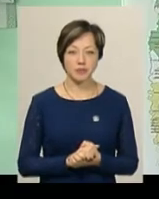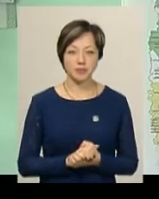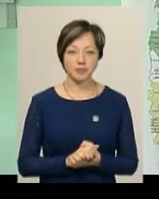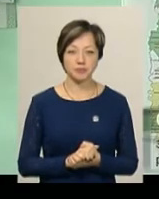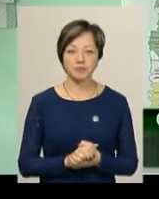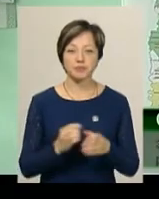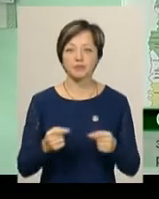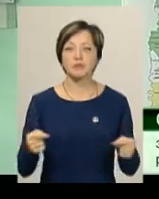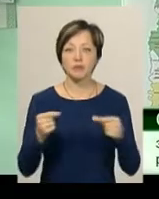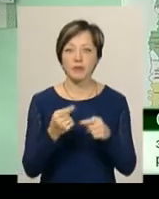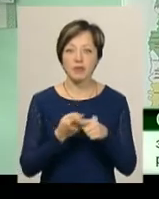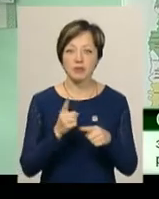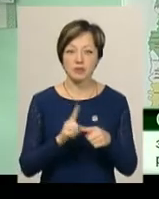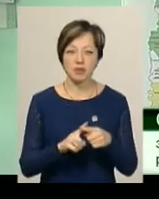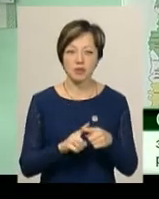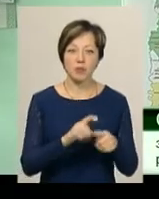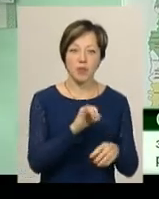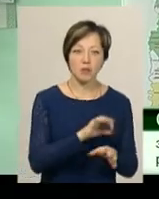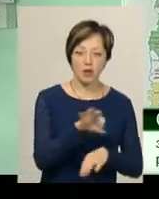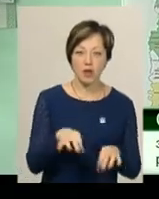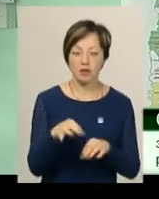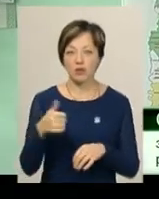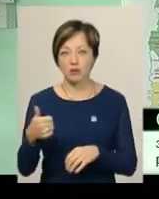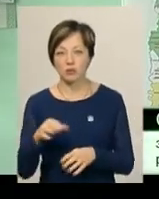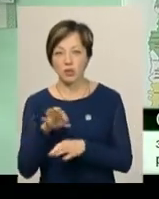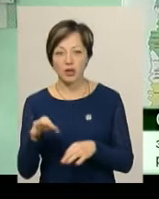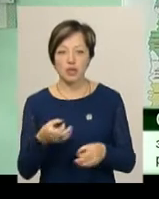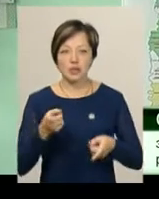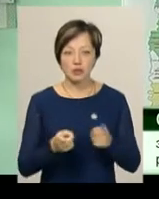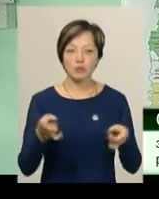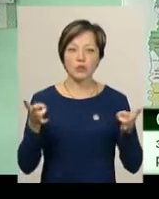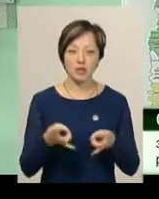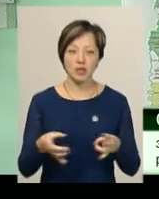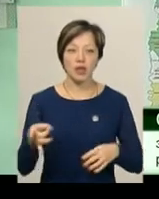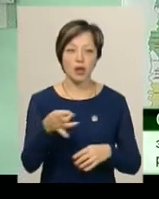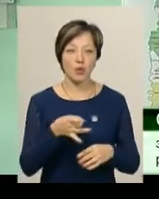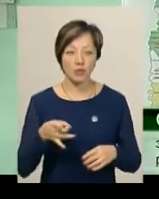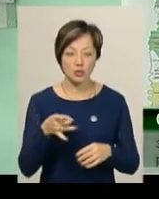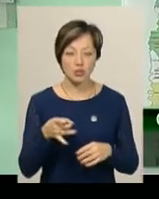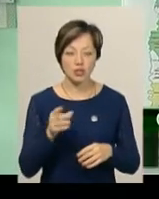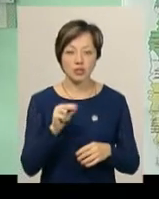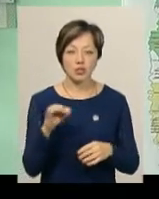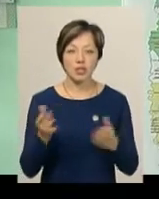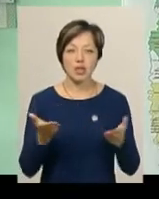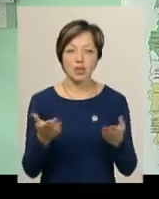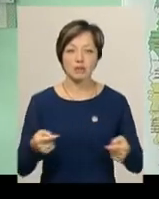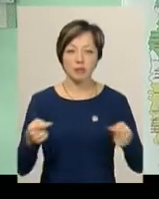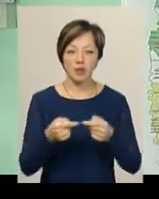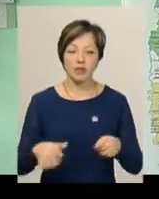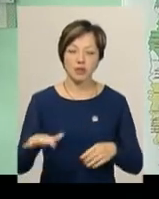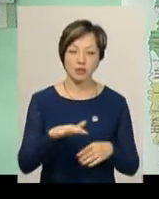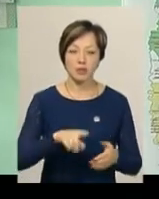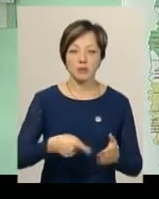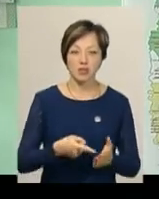Визначали, що це поганий проєкт, а це хороший проєкт. Визначали, чи він дійсно потрібен регіону, чи якісь певні території, чи